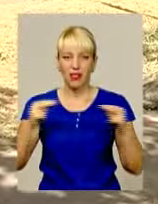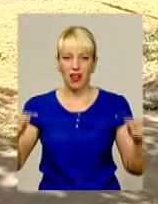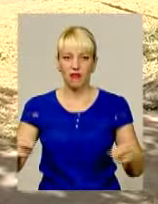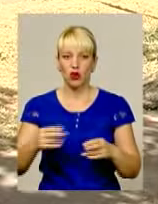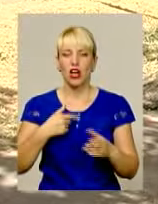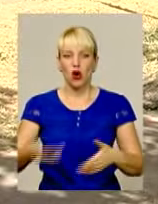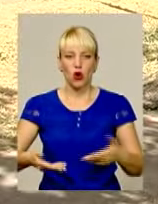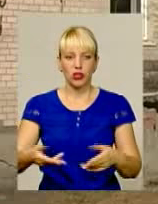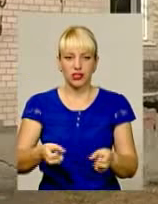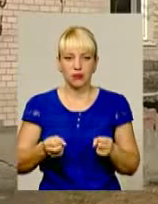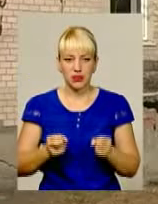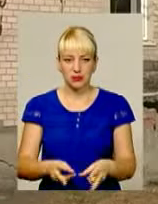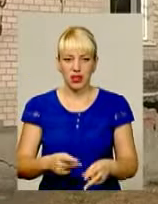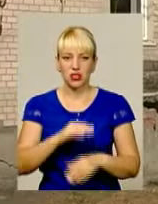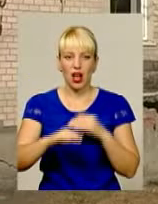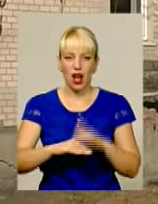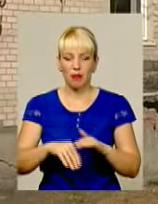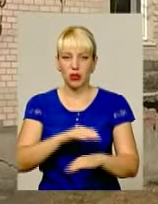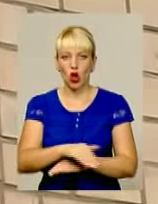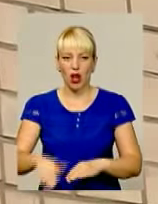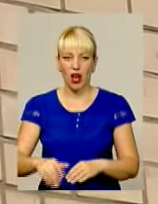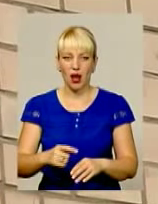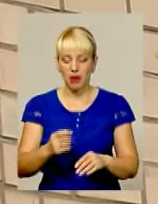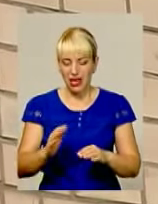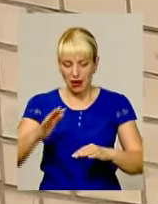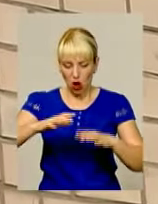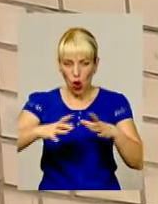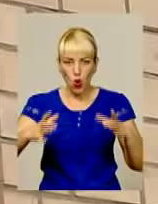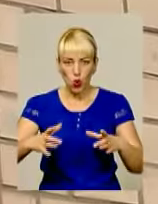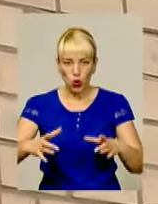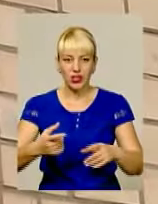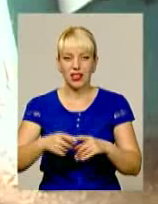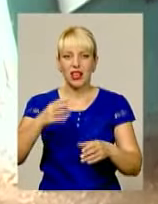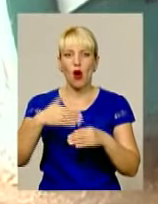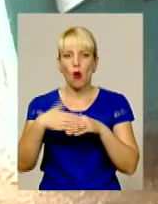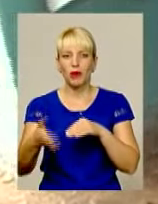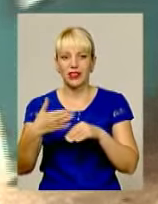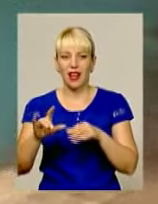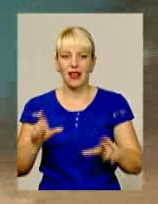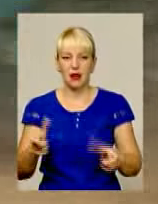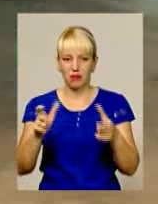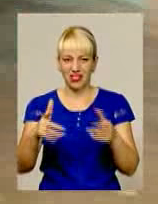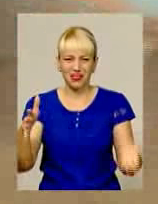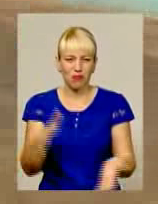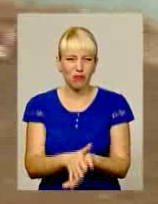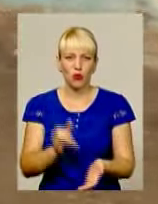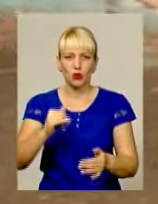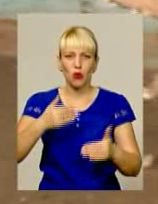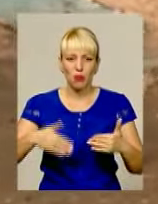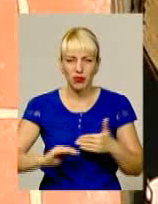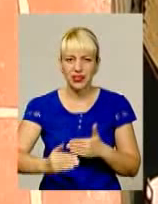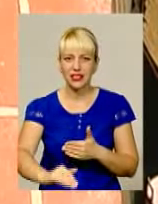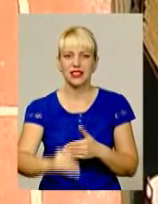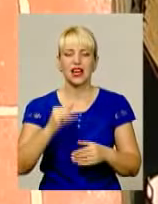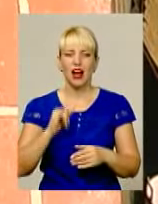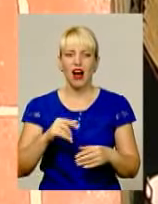тротуарами ходити небезпечно, під ногами ледь прикриті люки, а зі стін облітає плитка. А ще грибок та бруд у під'їздах, а в підвалі коти